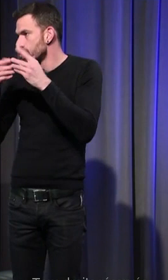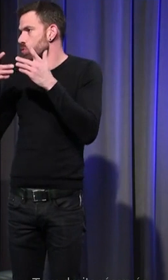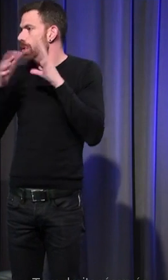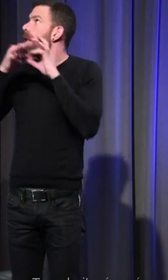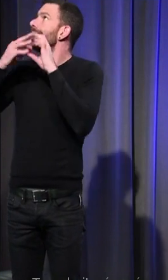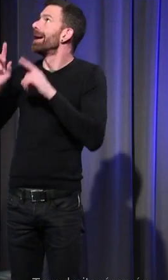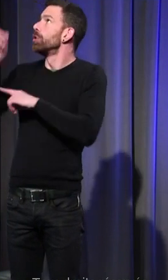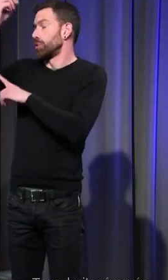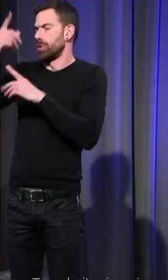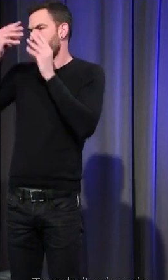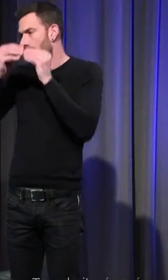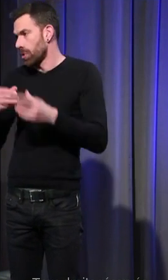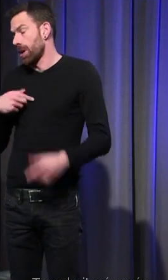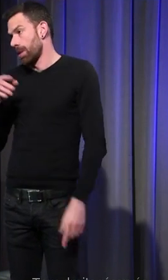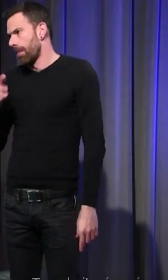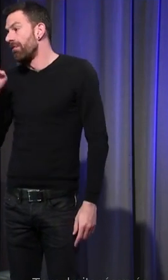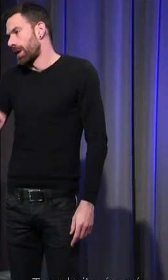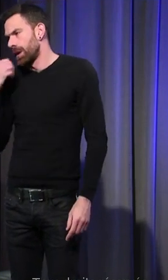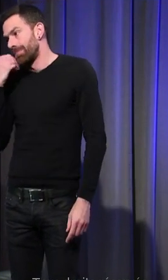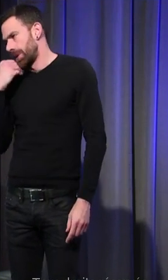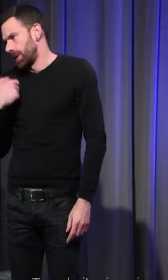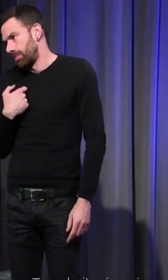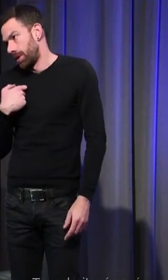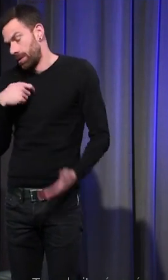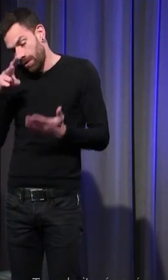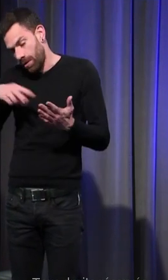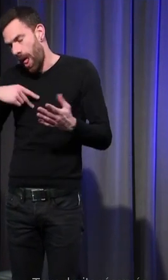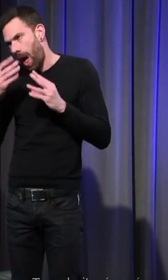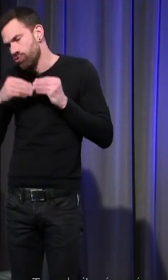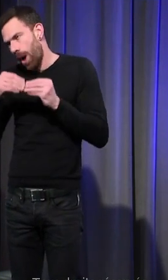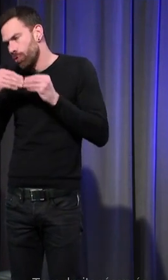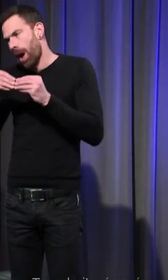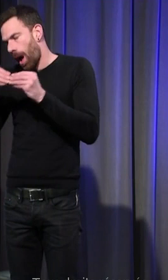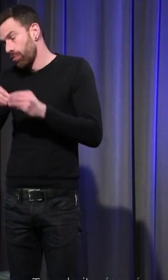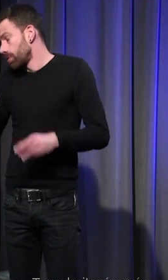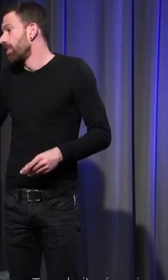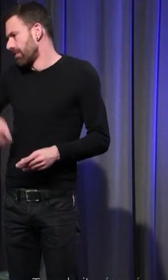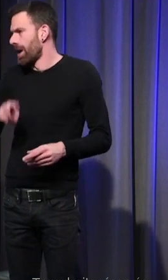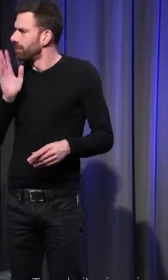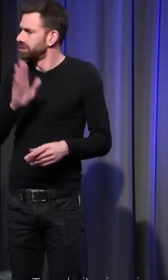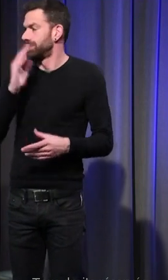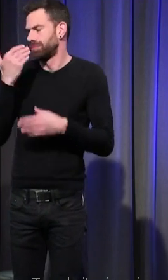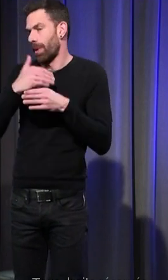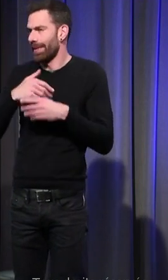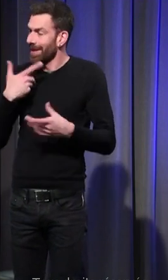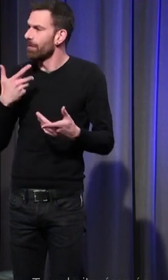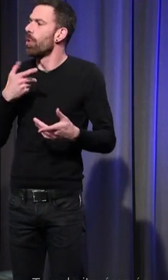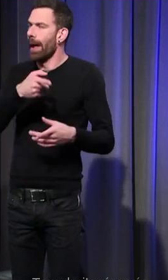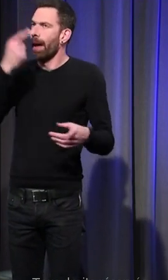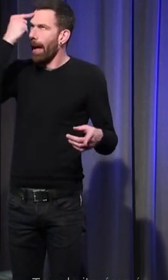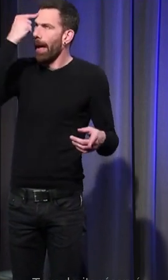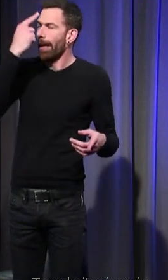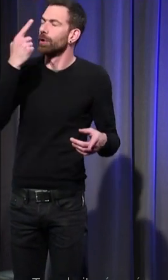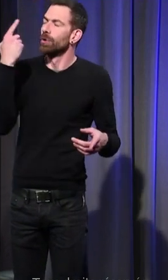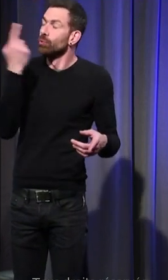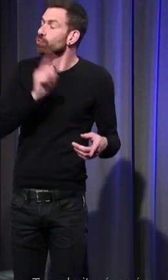c'est même un peu fatigant à la longue je veux dire on ne parle que de ça bon on ne pense pas toujours qu'à ça mais